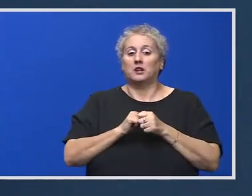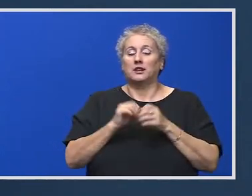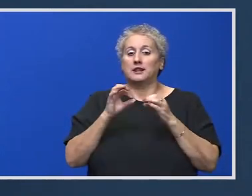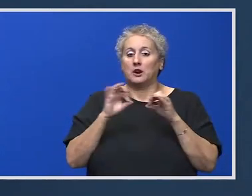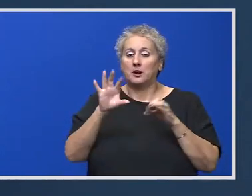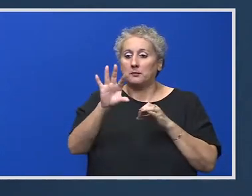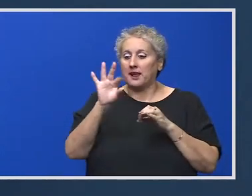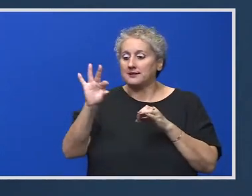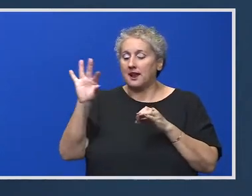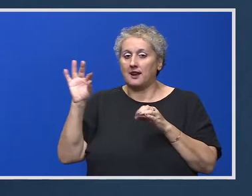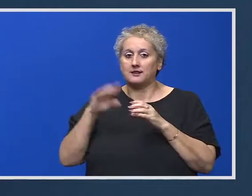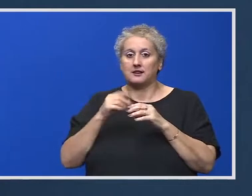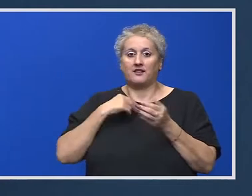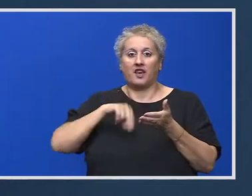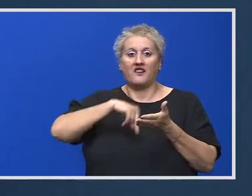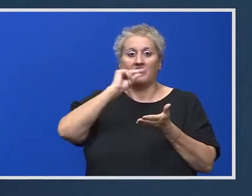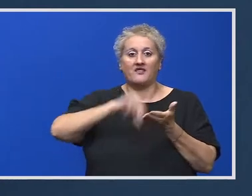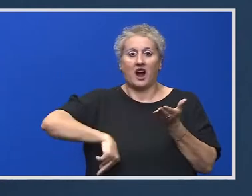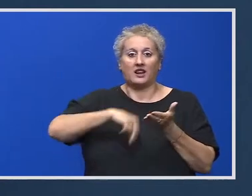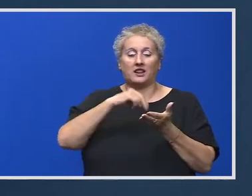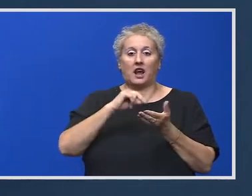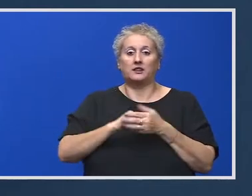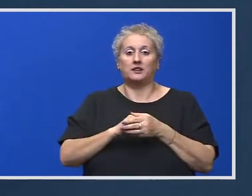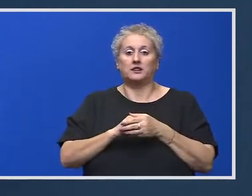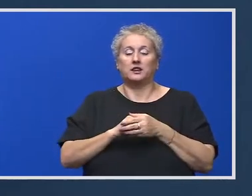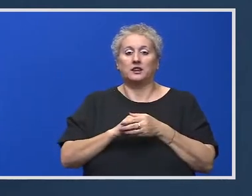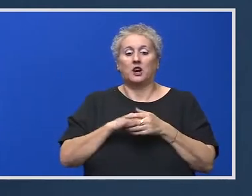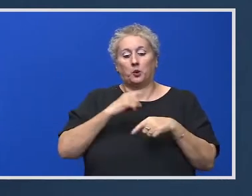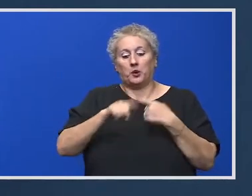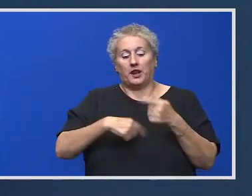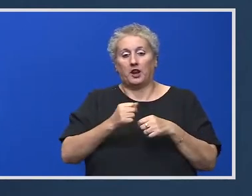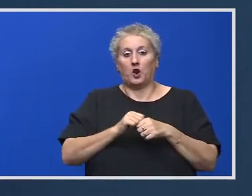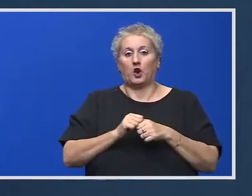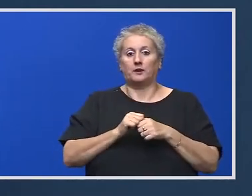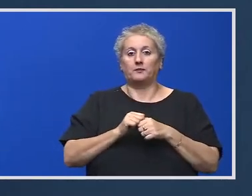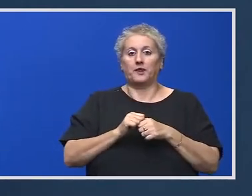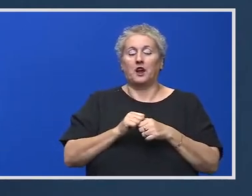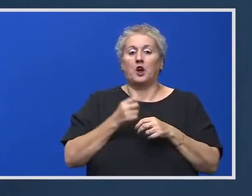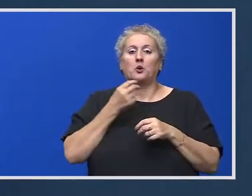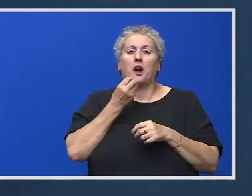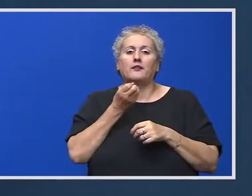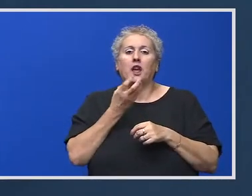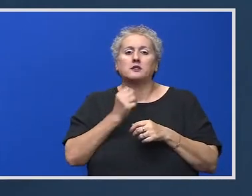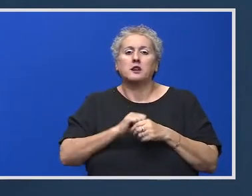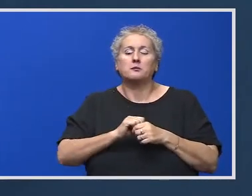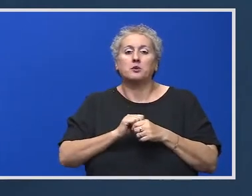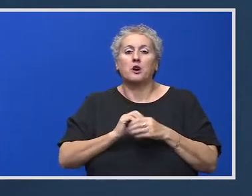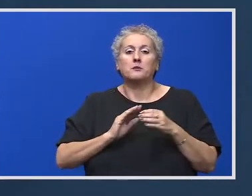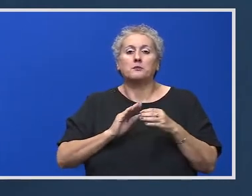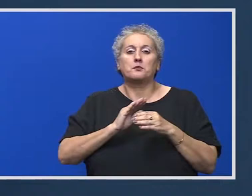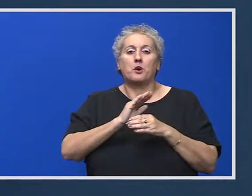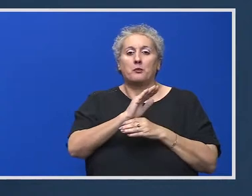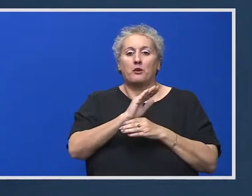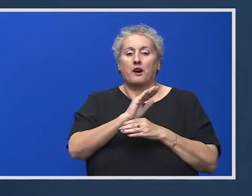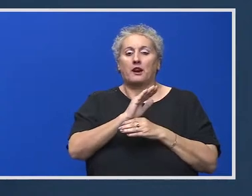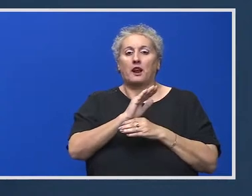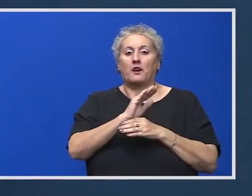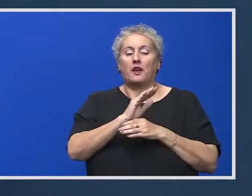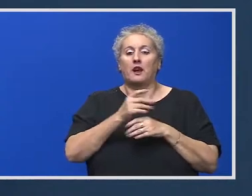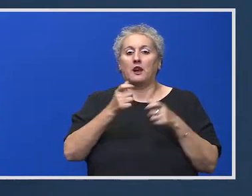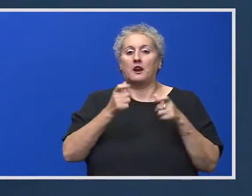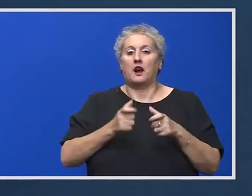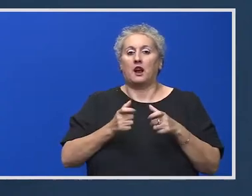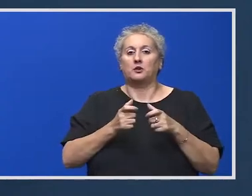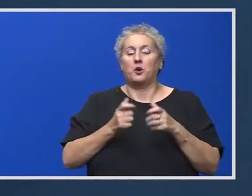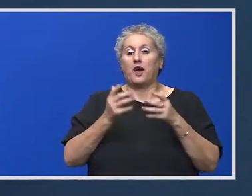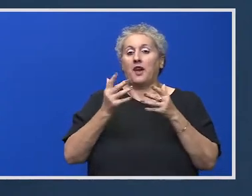preselecție care să fie validat ulterior în funcție de alte elemente. Cum ar fi, spre exemplu, promovarea în cadrul